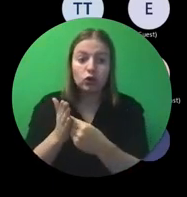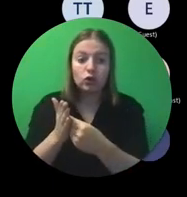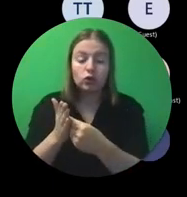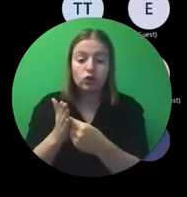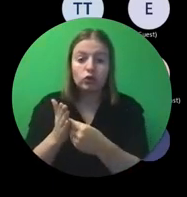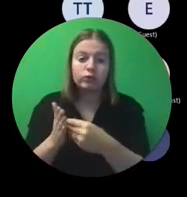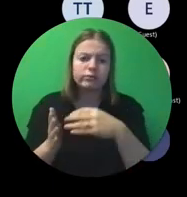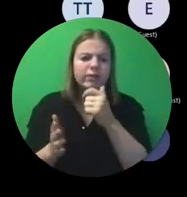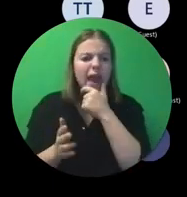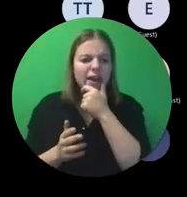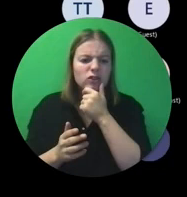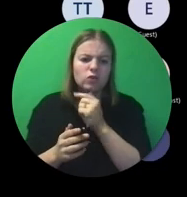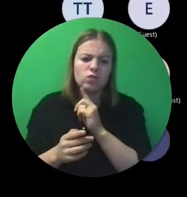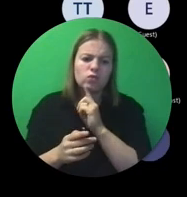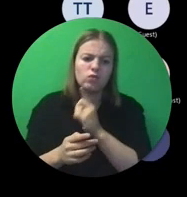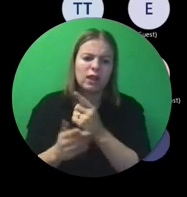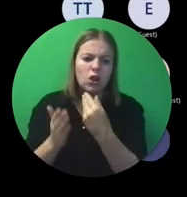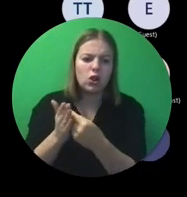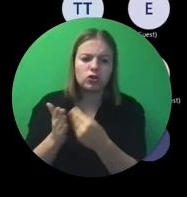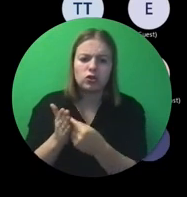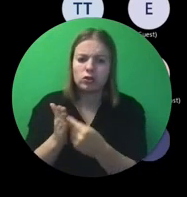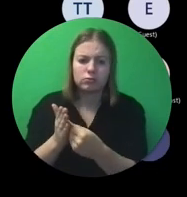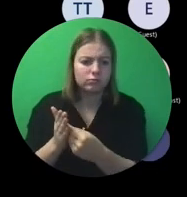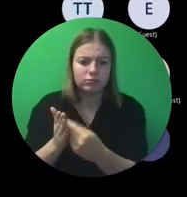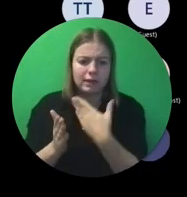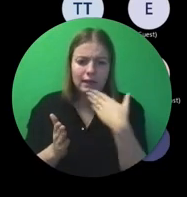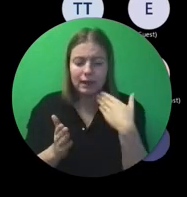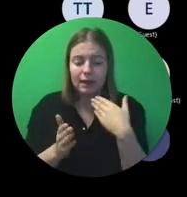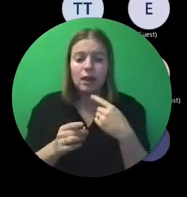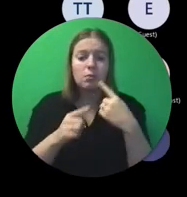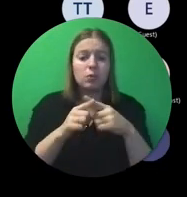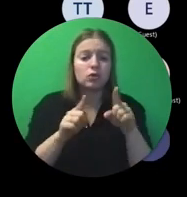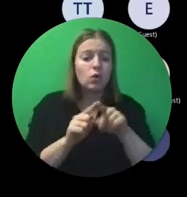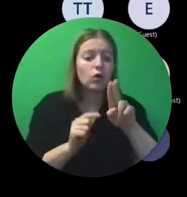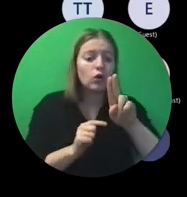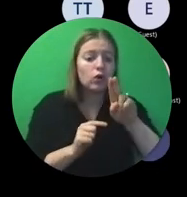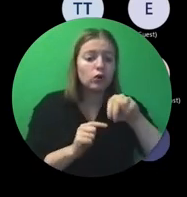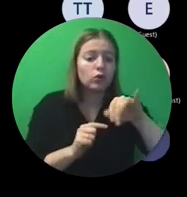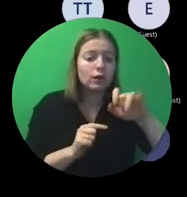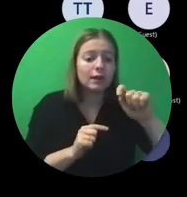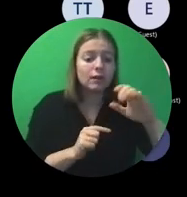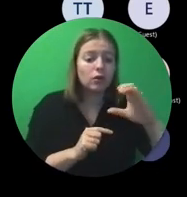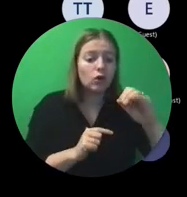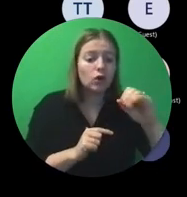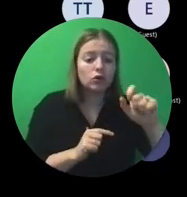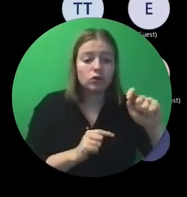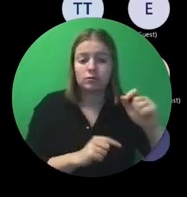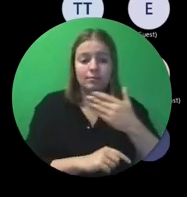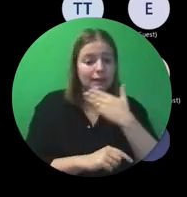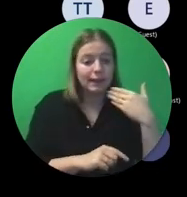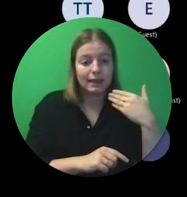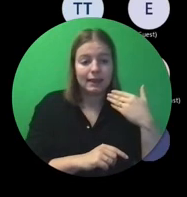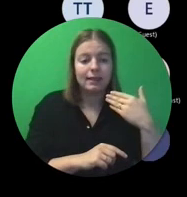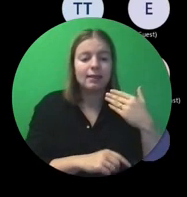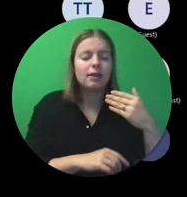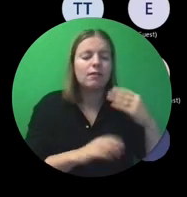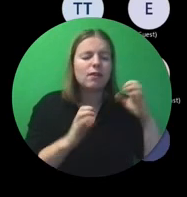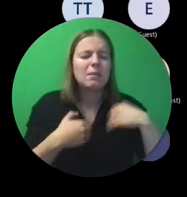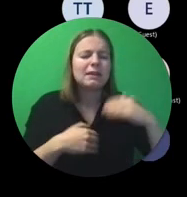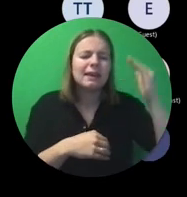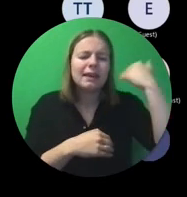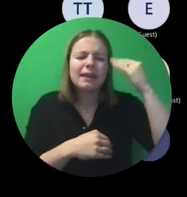verschijnen hier en daar in je contract. En er wordt ook niet gewerkt met unit costs. Dat systeem is vrij gekend van vroeger.